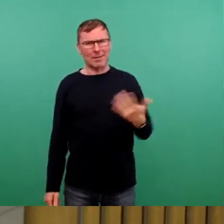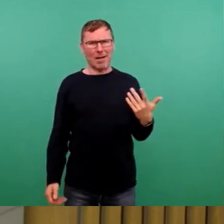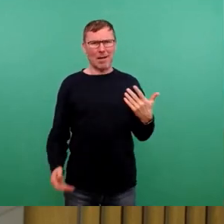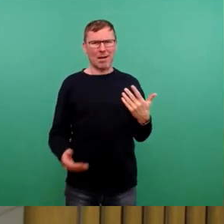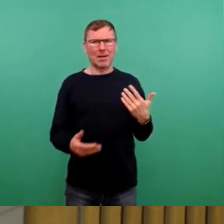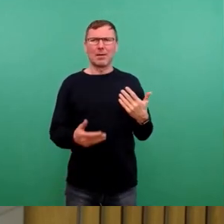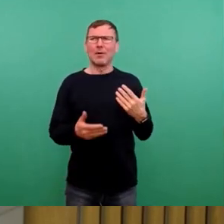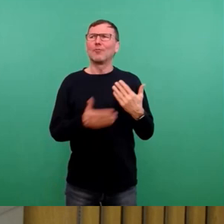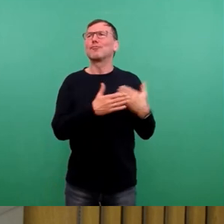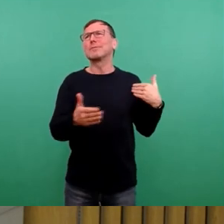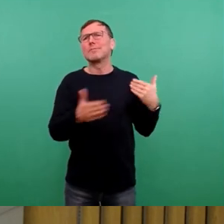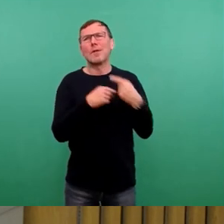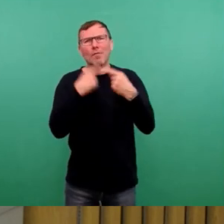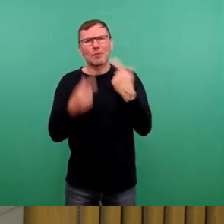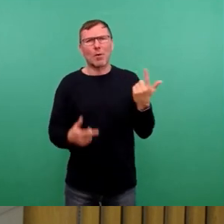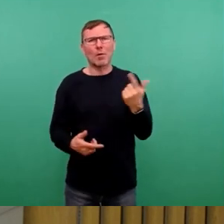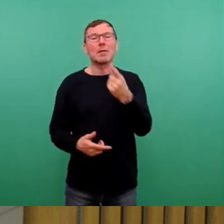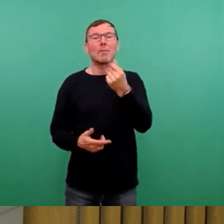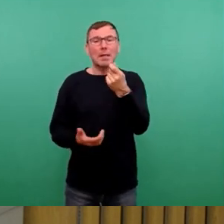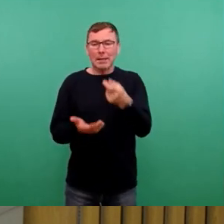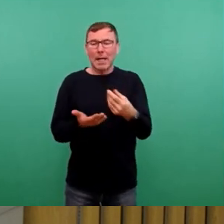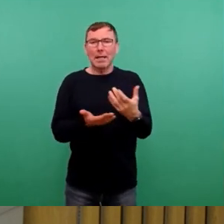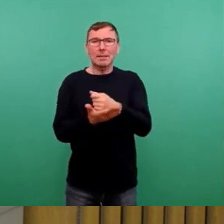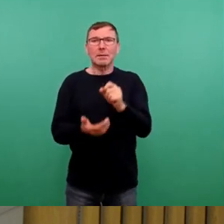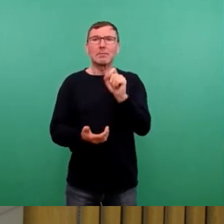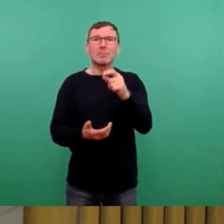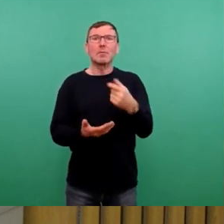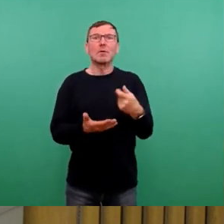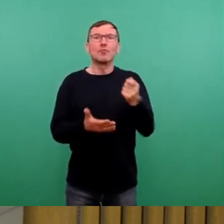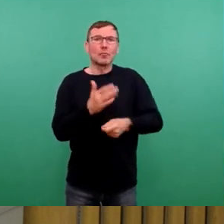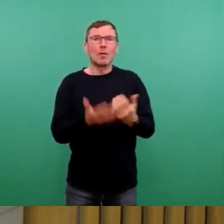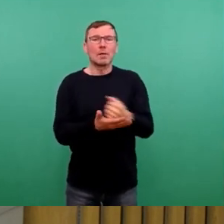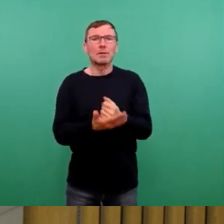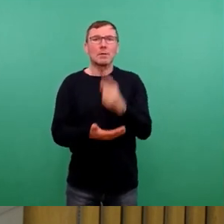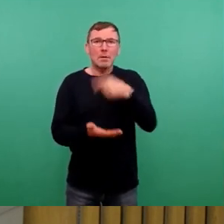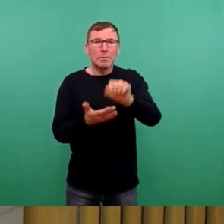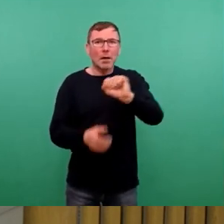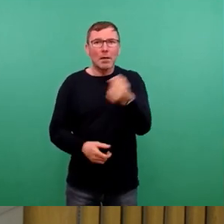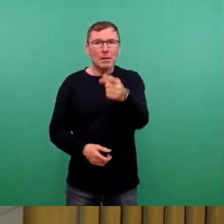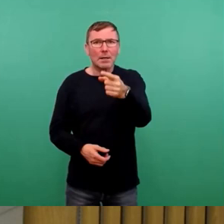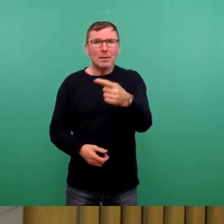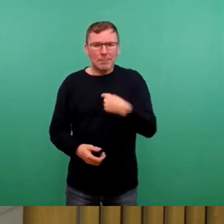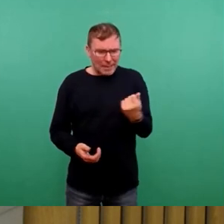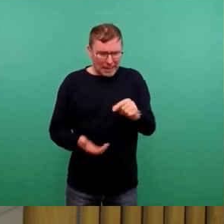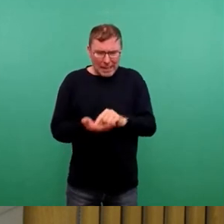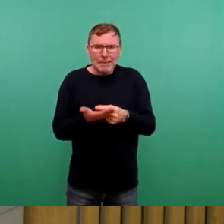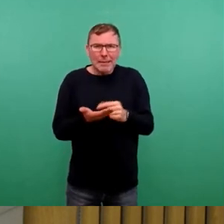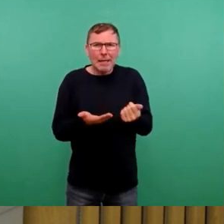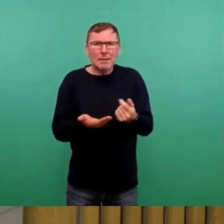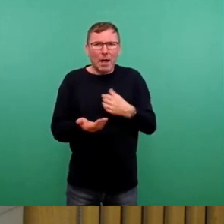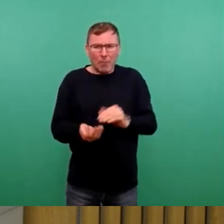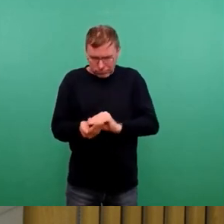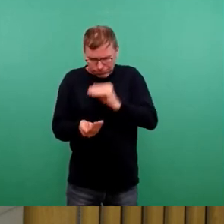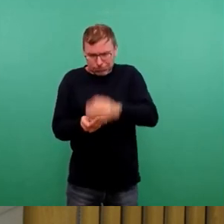versprochen. Übrigens, die Knöllchenkassierer sind ja trotzdem unterwegs. Und wenn du nicht bezahlen kannst, weil du so viel Kleingeld, und du brauchst ja wirklich eine ganze Menge,